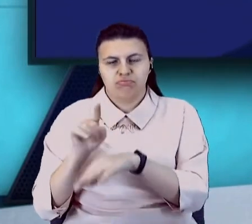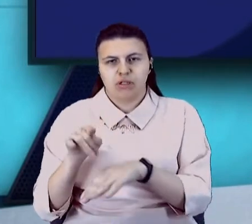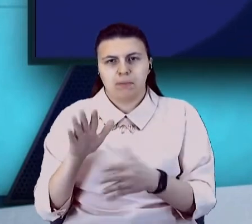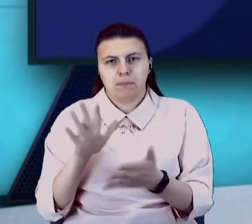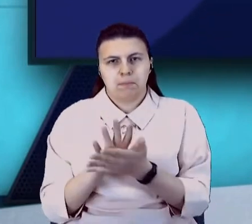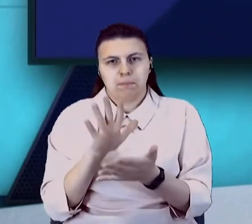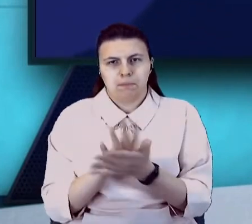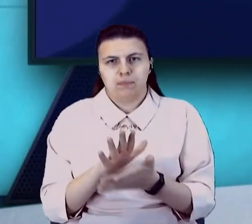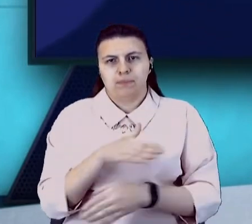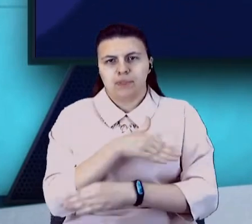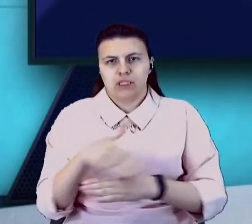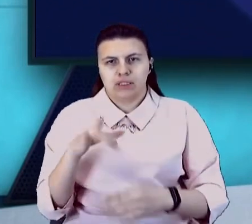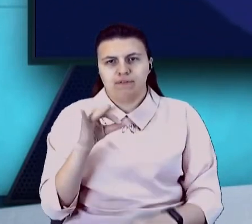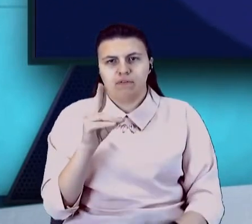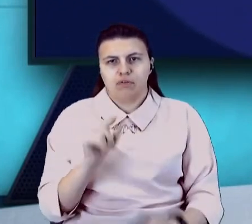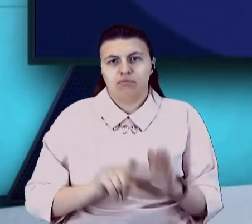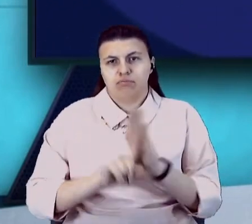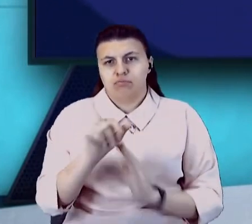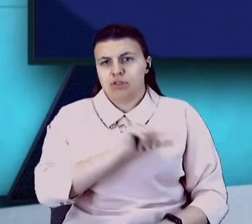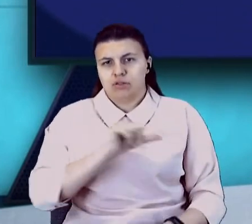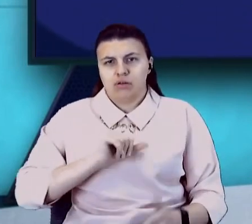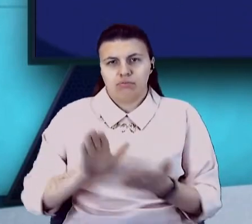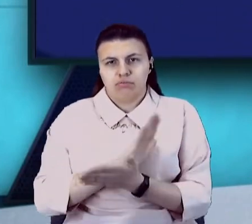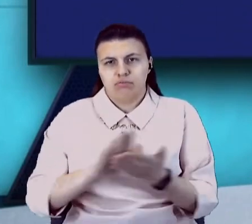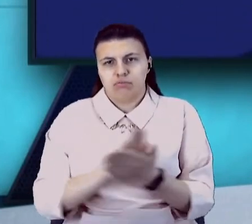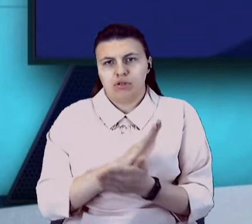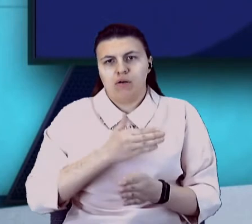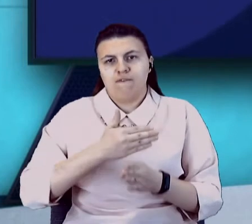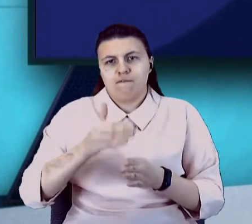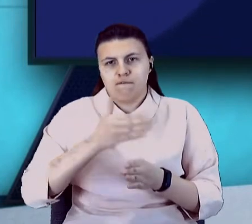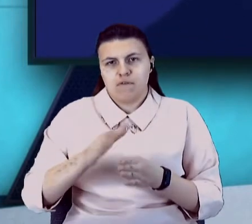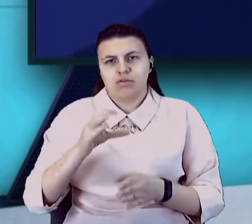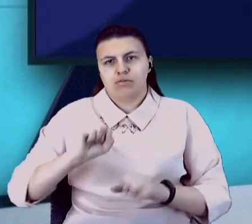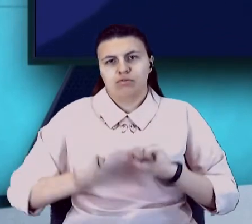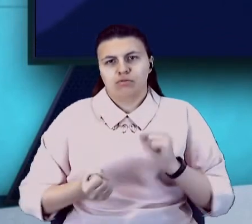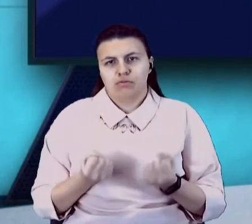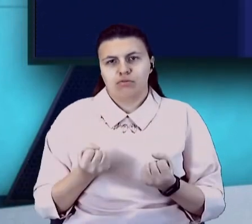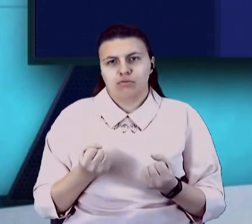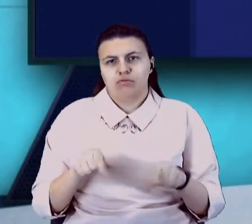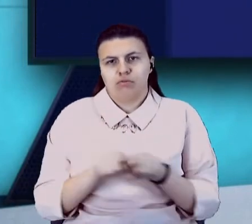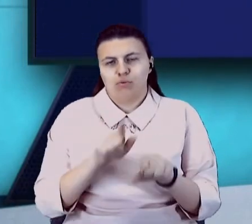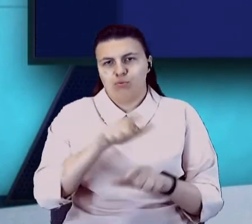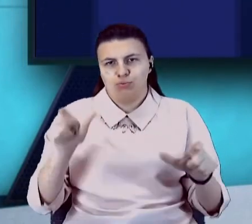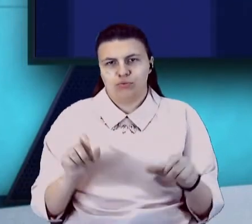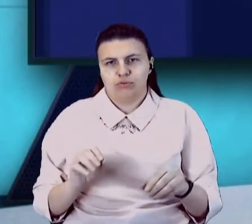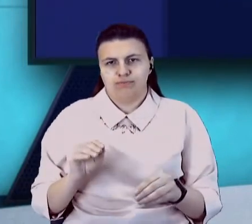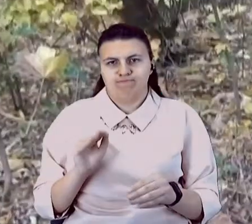Вирішив почати прибирання самотужки. Згодом до нього долучились друзі та однодубці. Деталі у сюжеті.